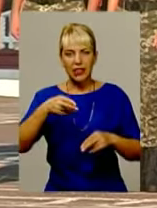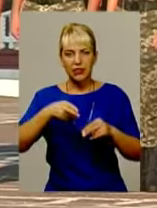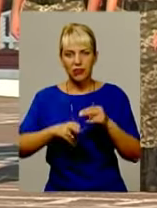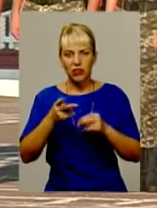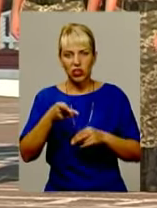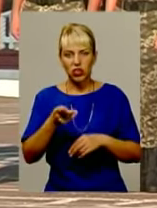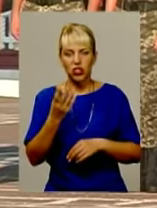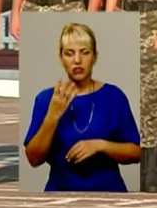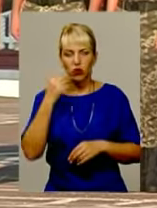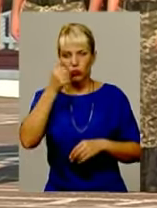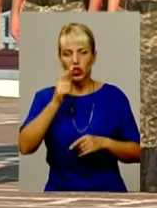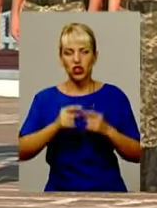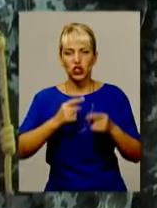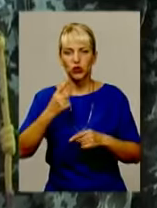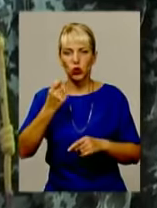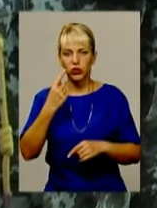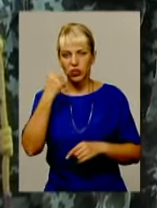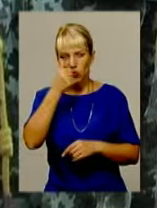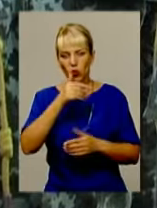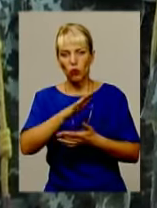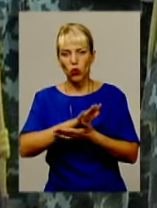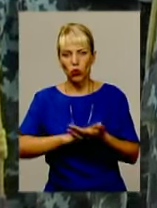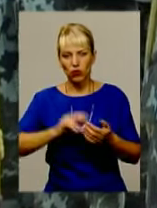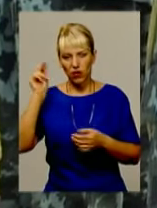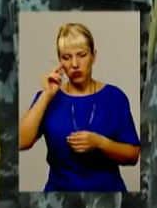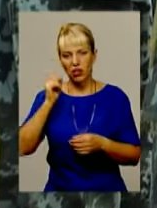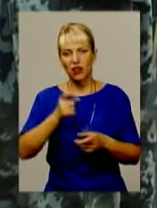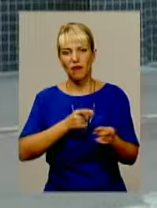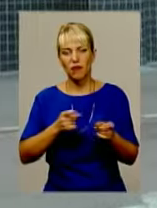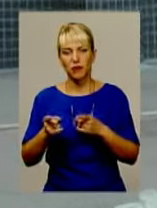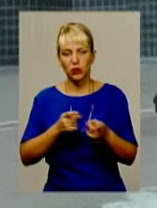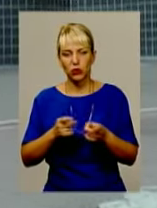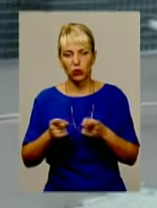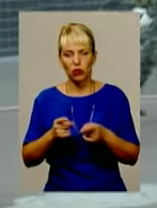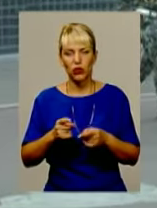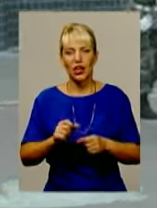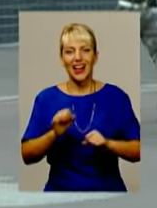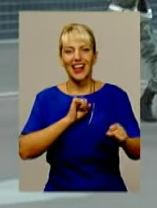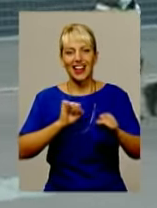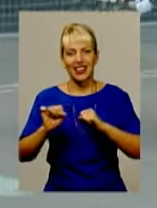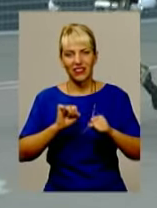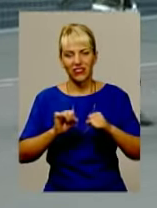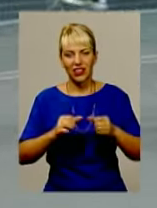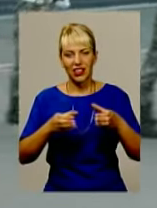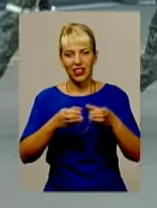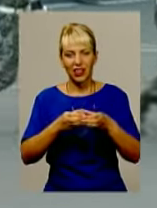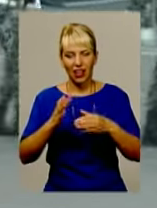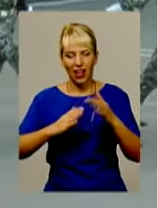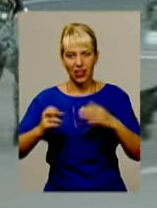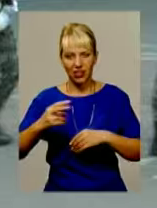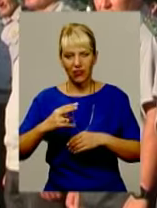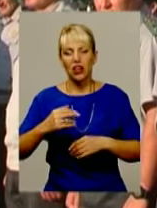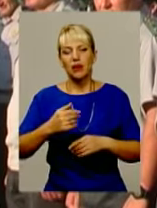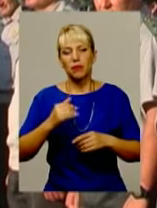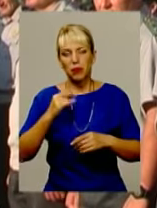І лише через 11 років вирішив продовжити навчання на факультеті підготовки керівних кадрів, адже прагне стати справжнім професіоналом своєї справи.